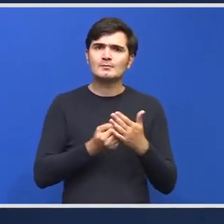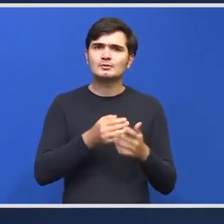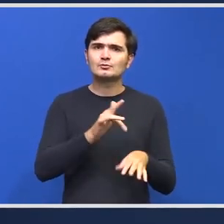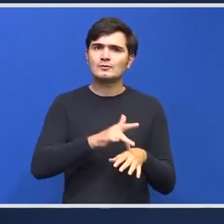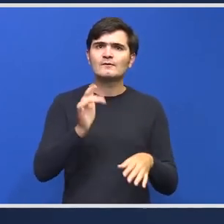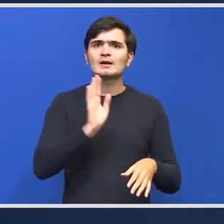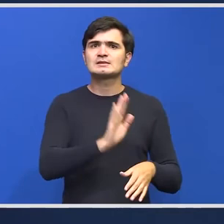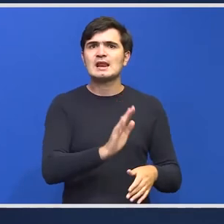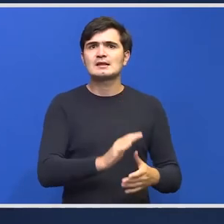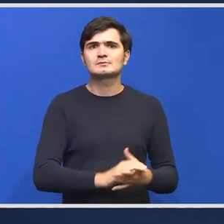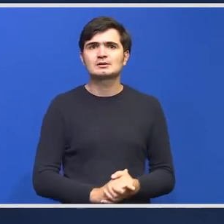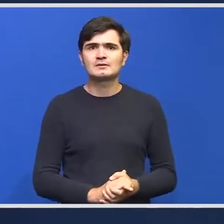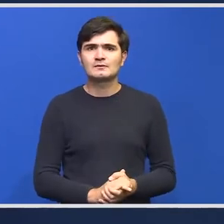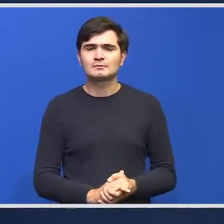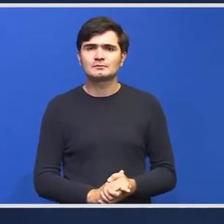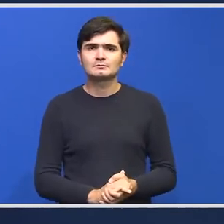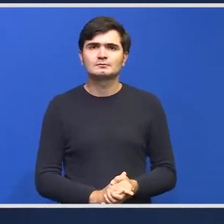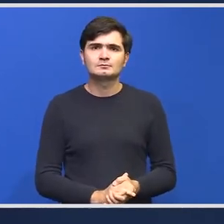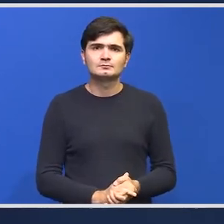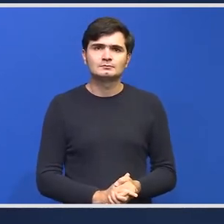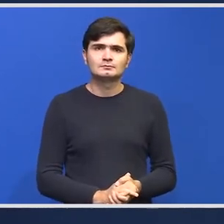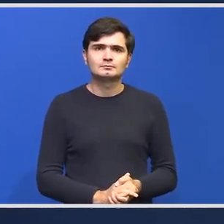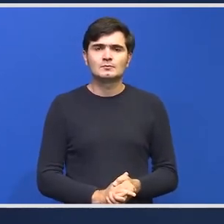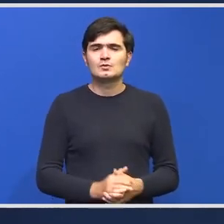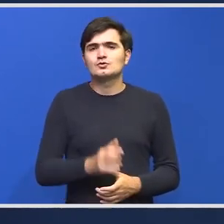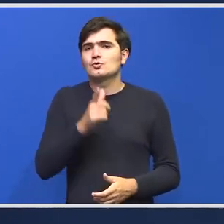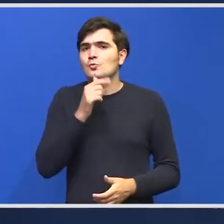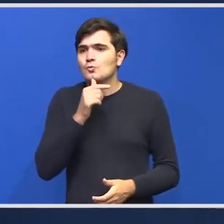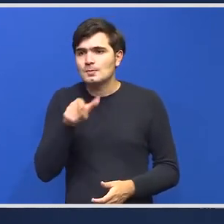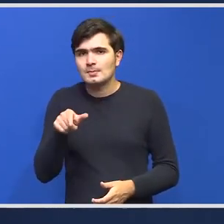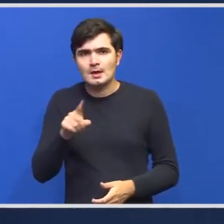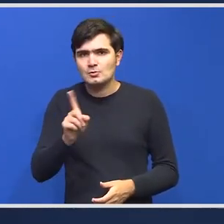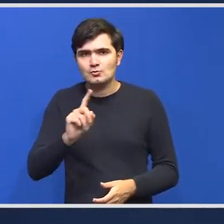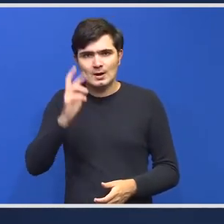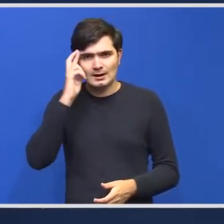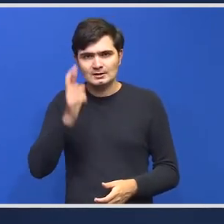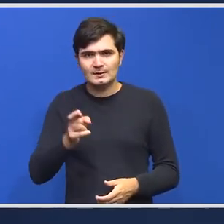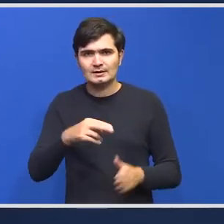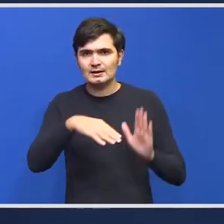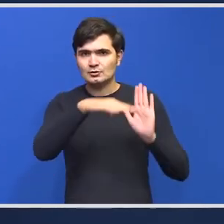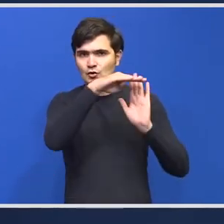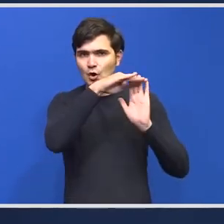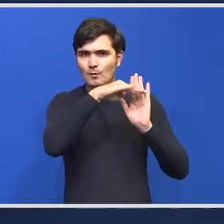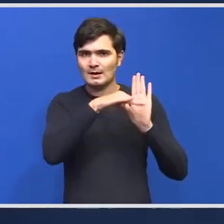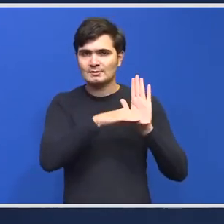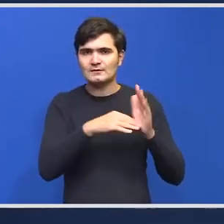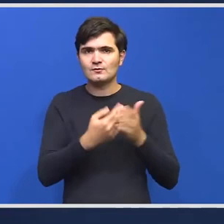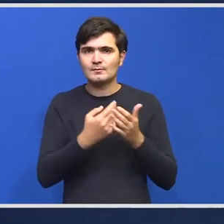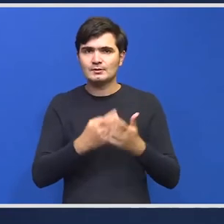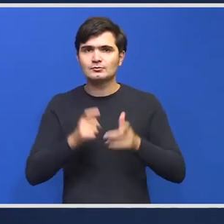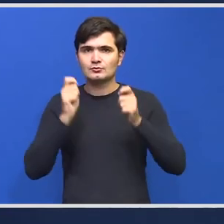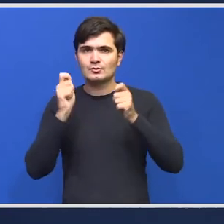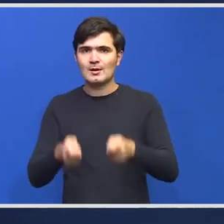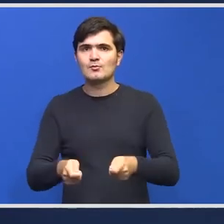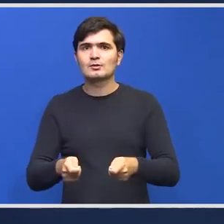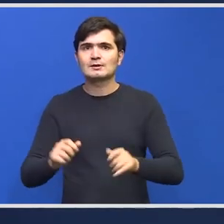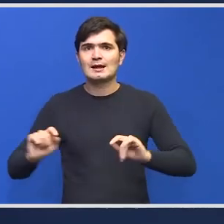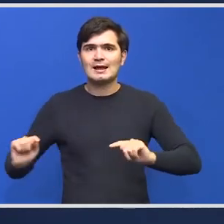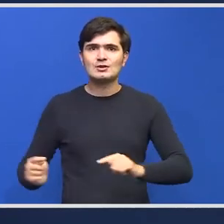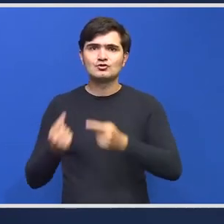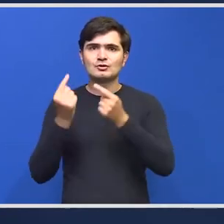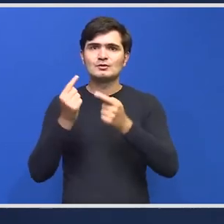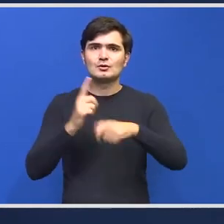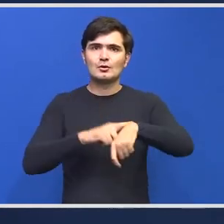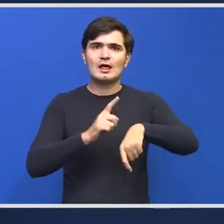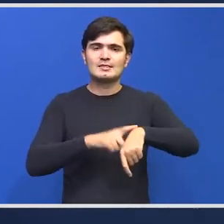unde nu s-au respectat normativele privind raportarea sau raportarea incidentelor